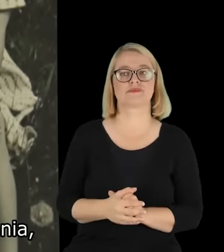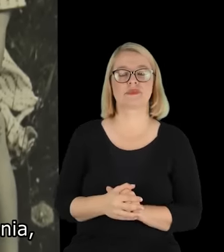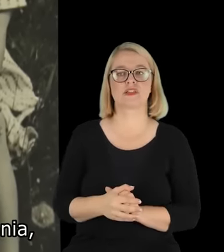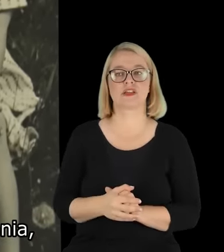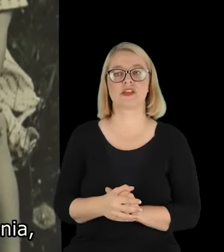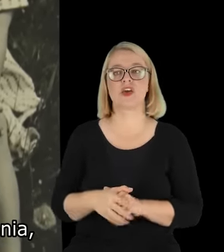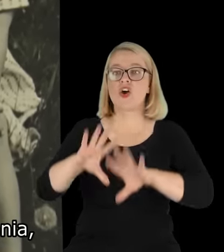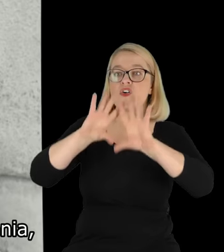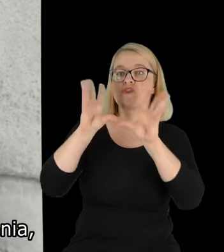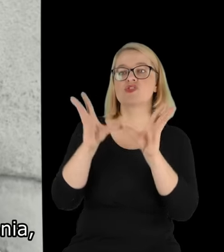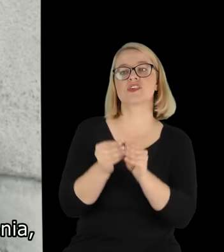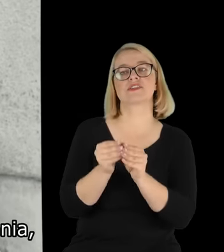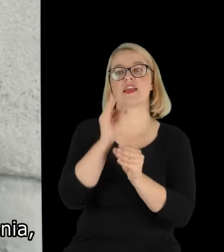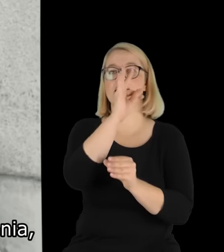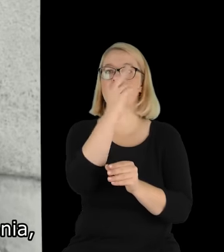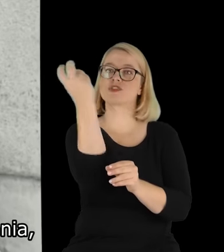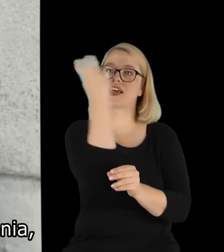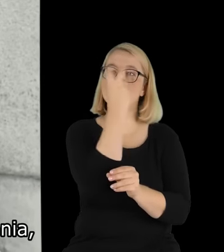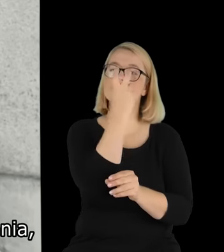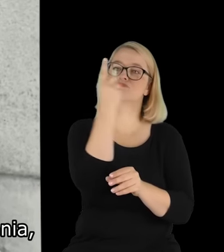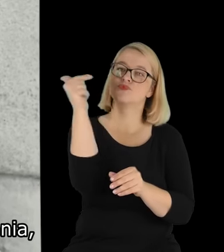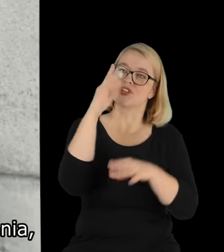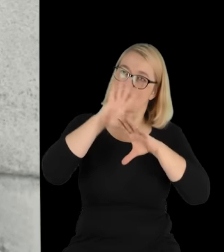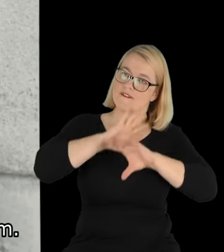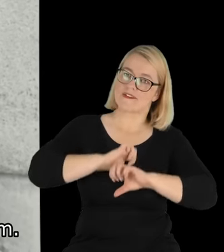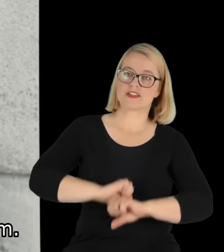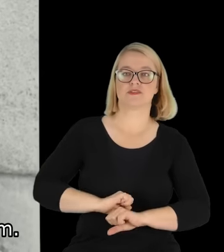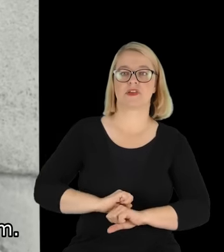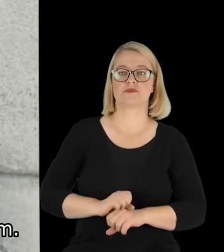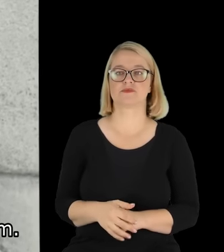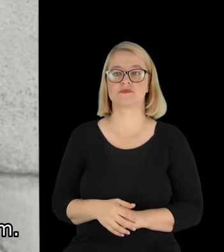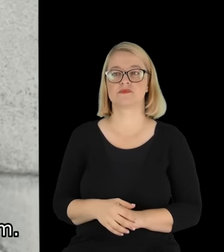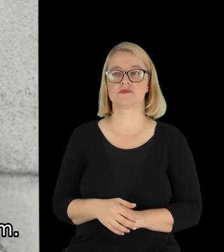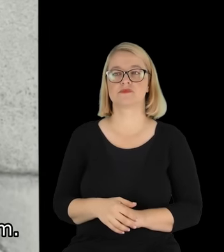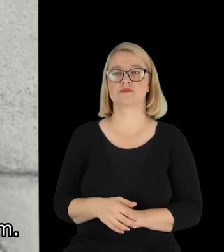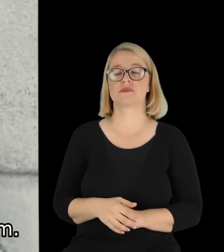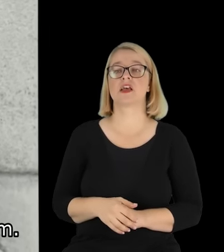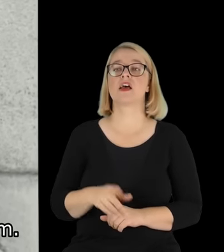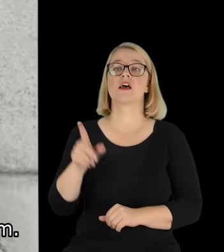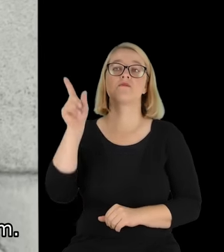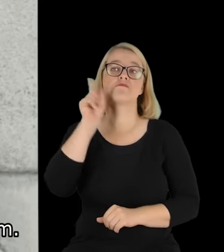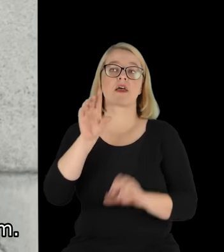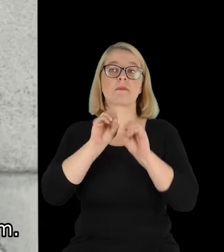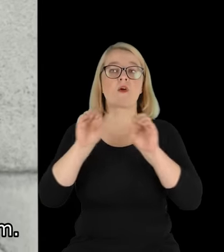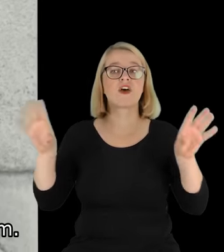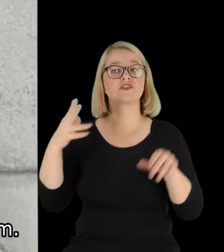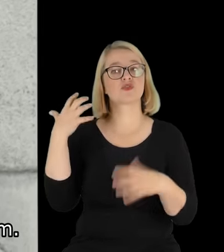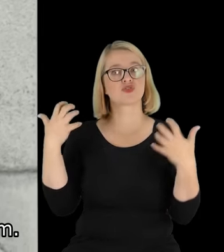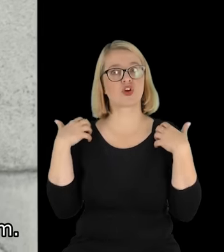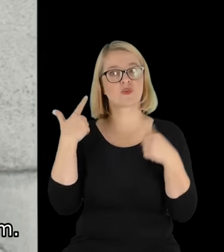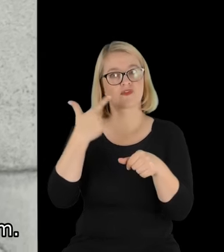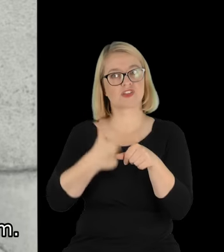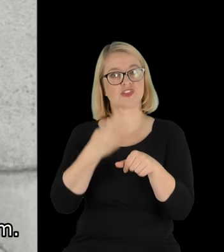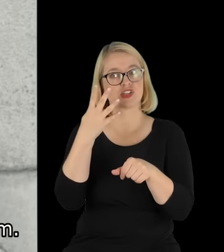znosząc te wszystkie jego zamiłowania. Praktycznie żył całe